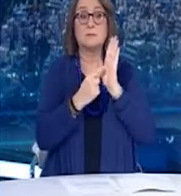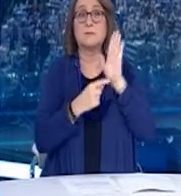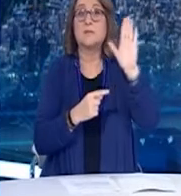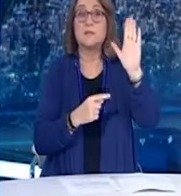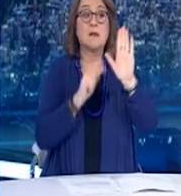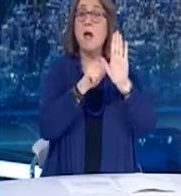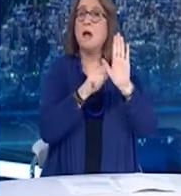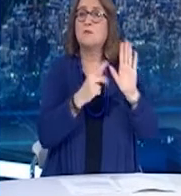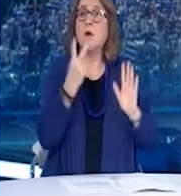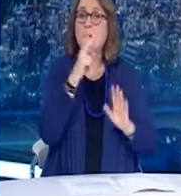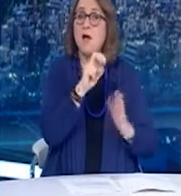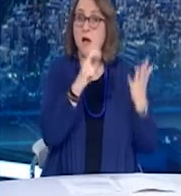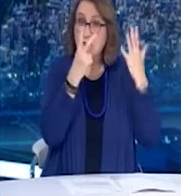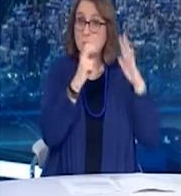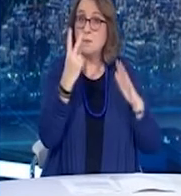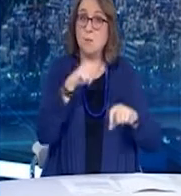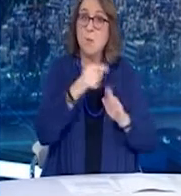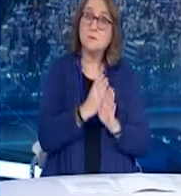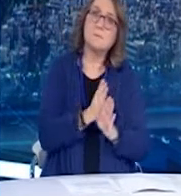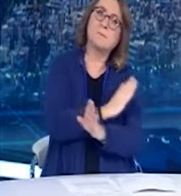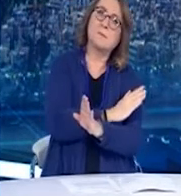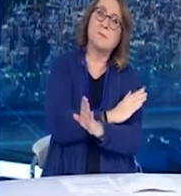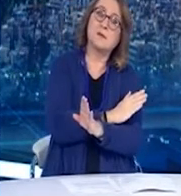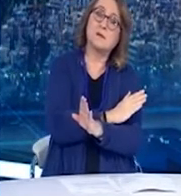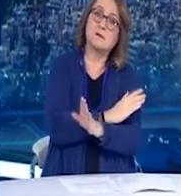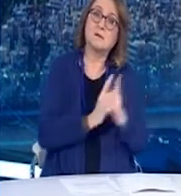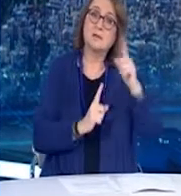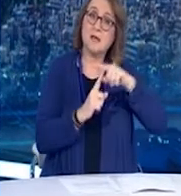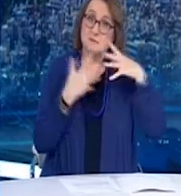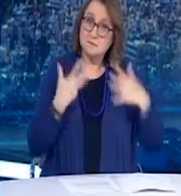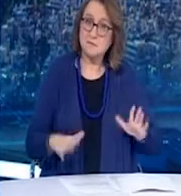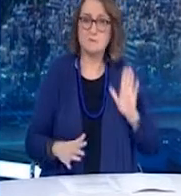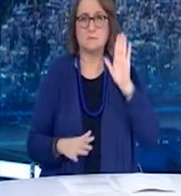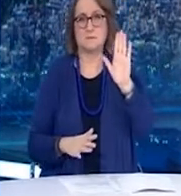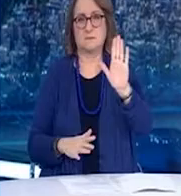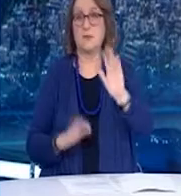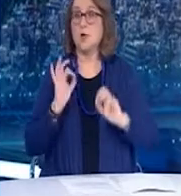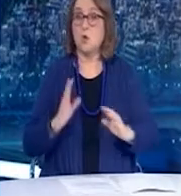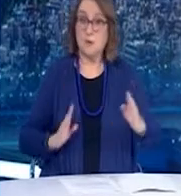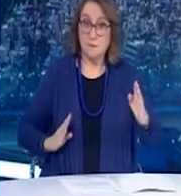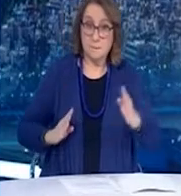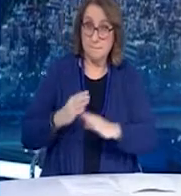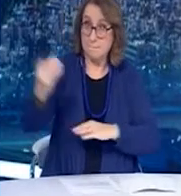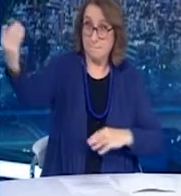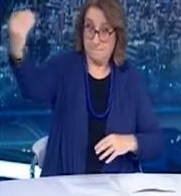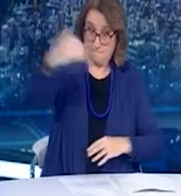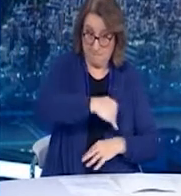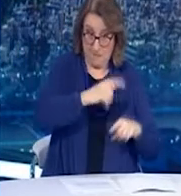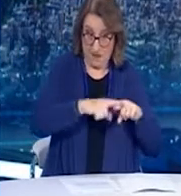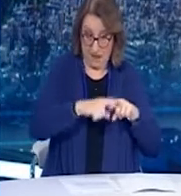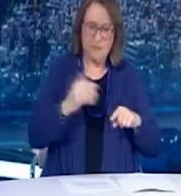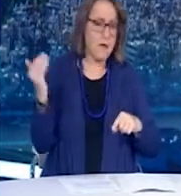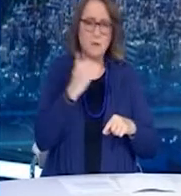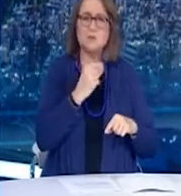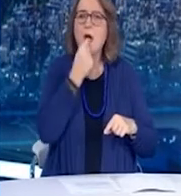ώρες πριν, ενώ πλέον όλοι οι εισερχόμενοι υποβάλλονται και σε rapid test από κλιμάκια της Γενικής Γραμματείας Πολιτικής Προστασίας